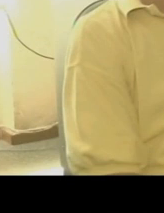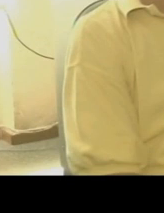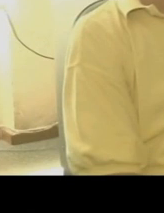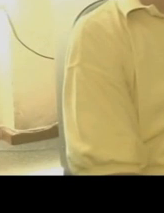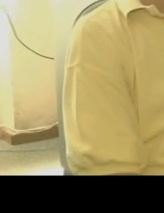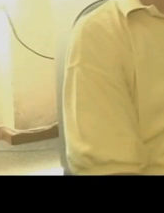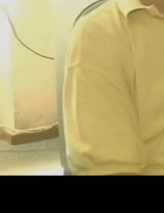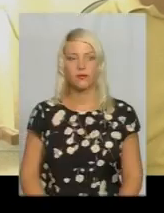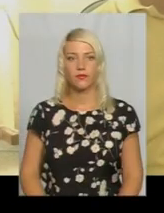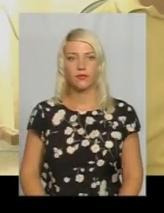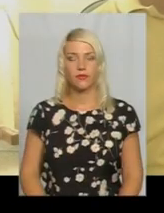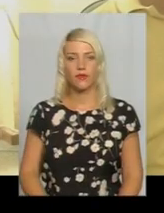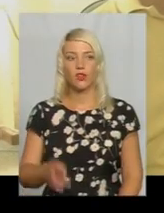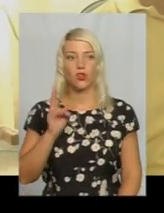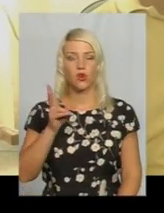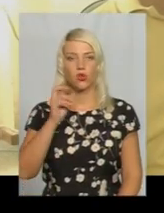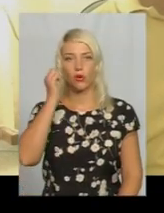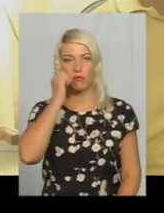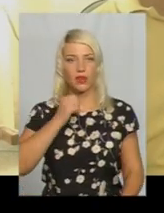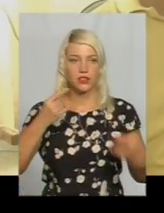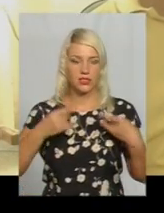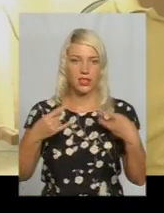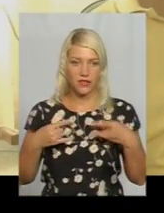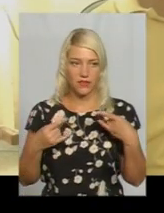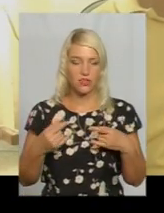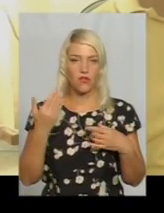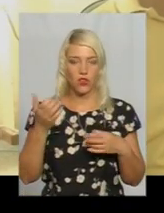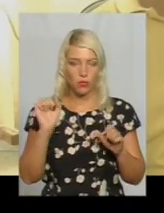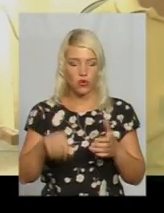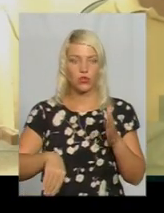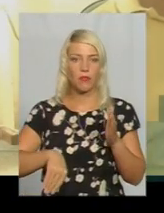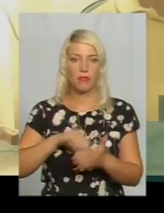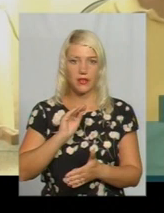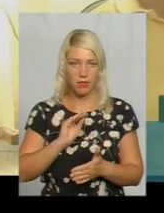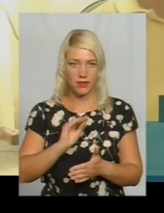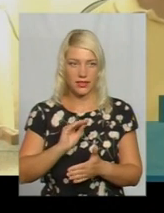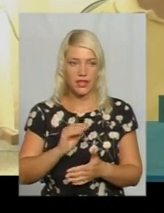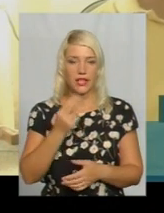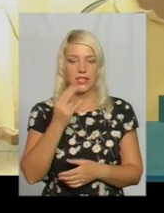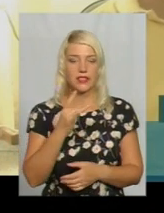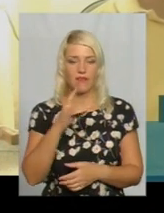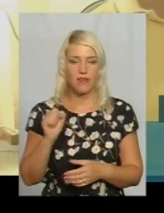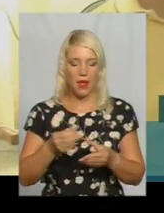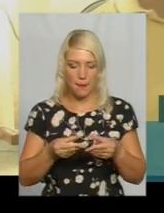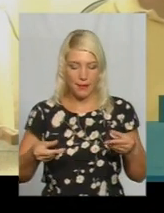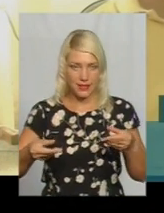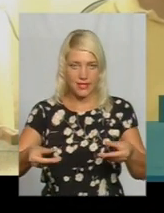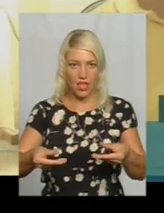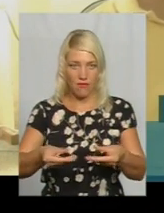Хто має старий телевізор, вони, в принципі, можуть придбати цифрові приставки Т2,